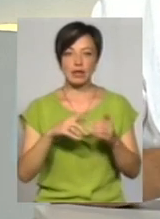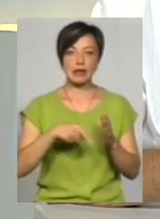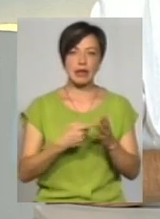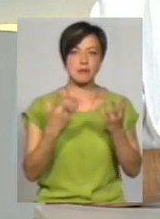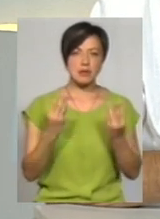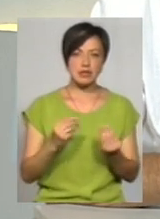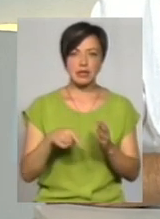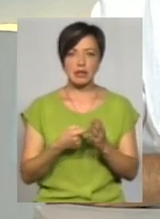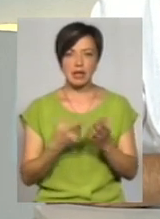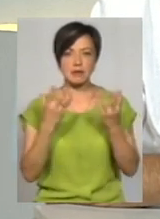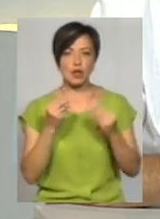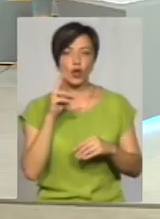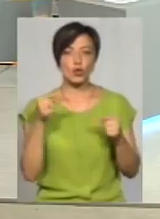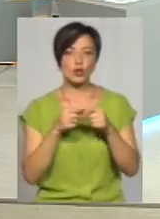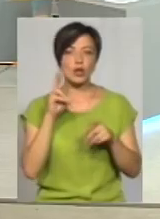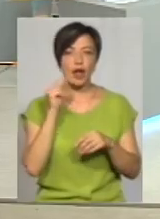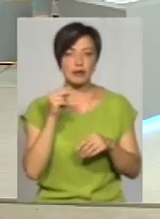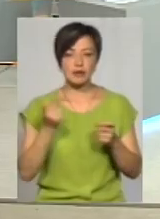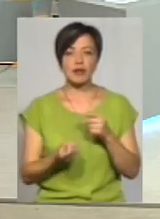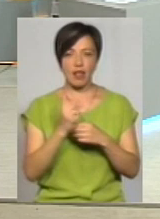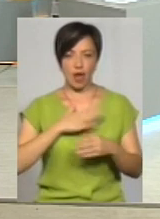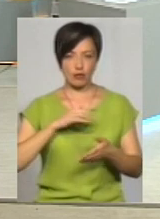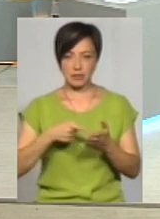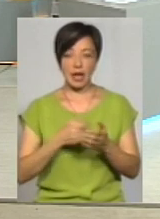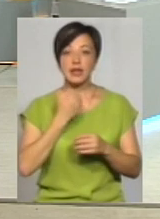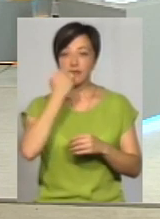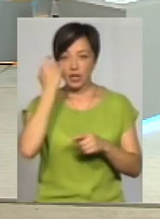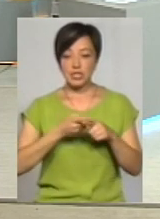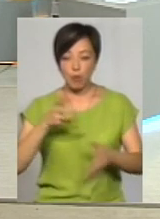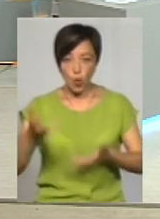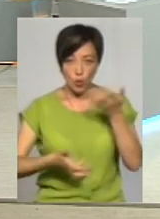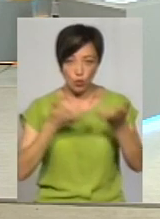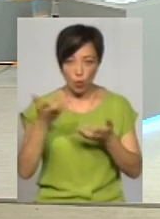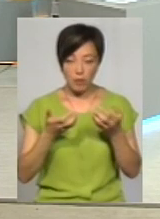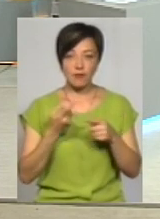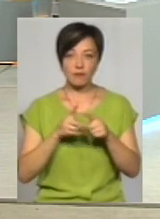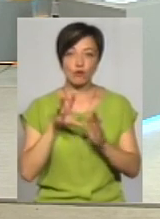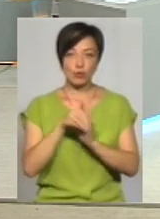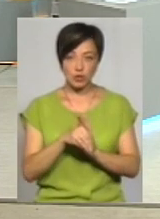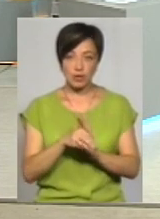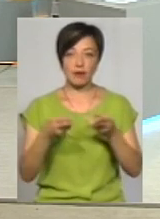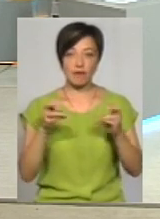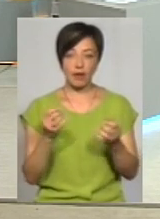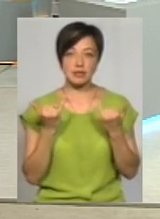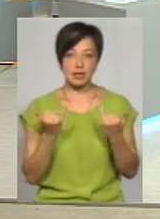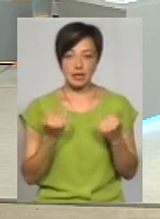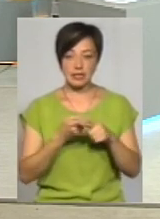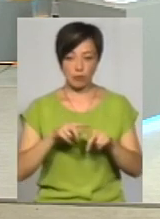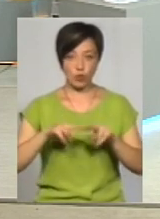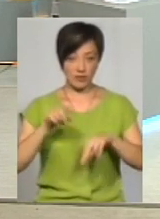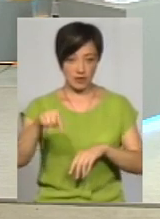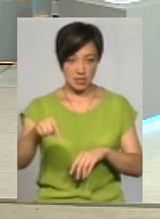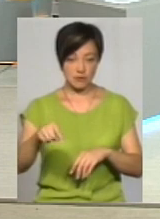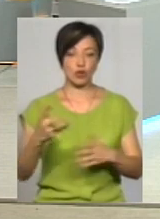день міста, ми точної дати народження нашого міста не знали. Але завдячи цим археологічним розкопам, в тому самому числі, де проходять зараз це будівництво,